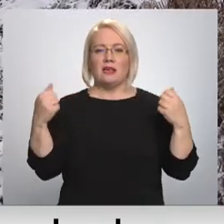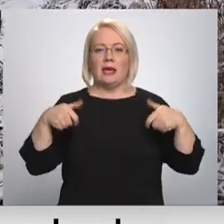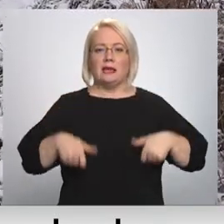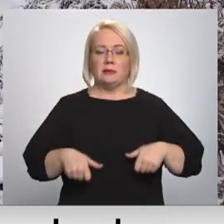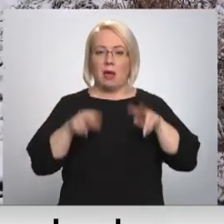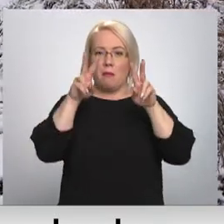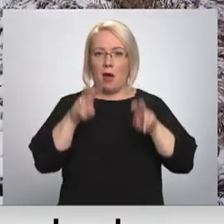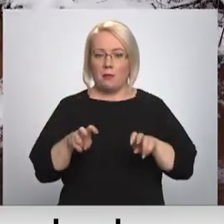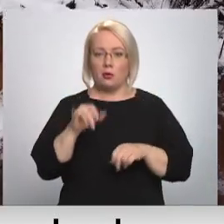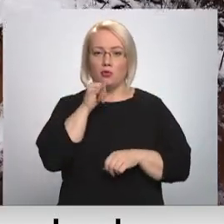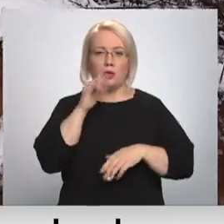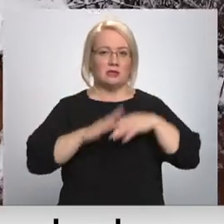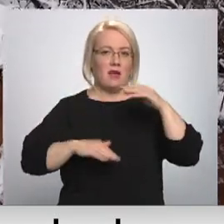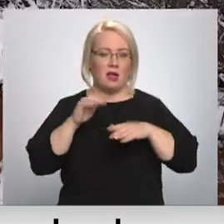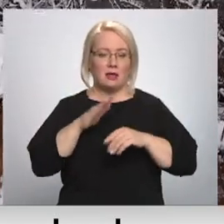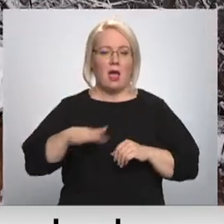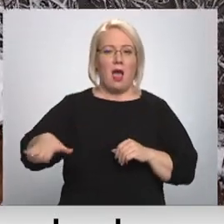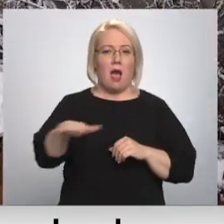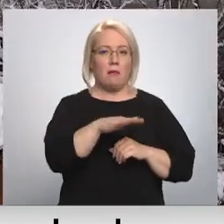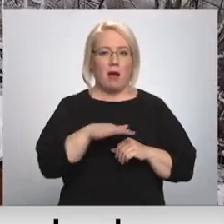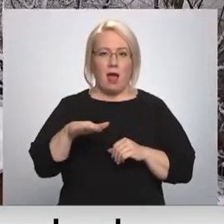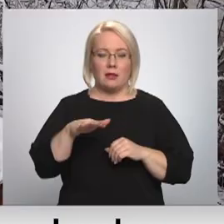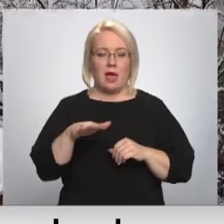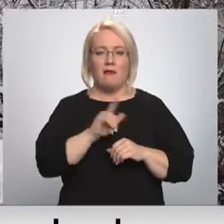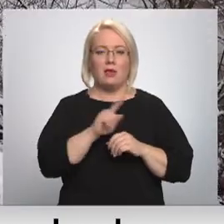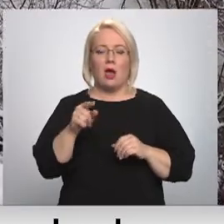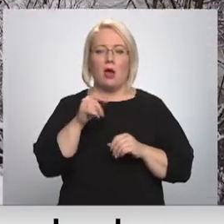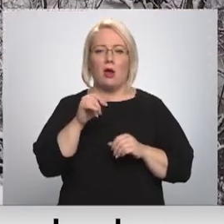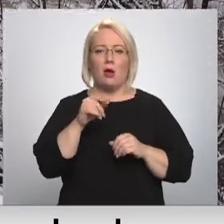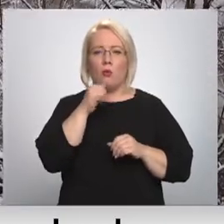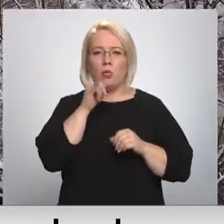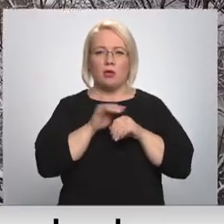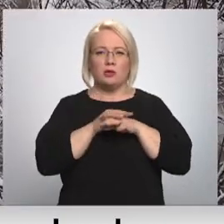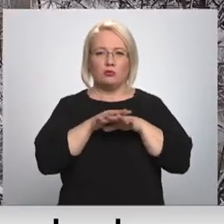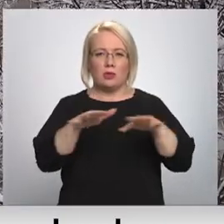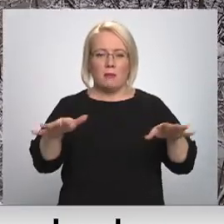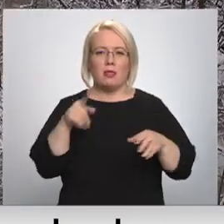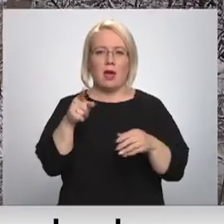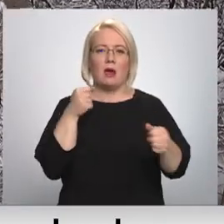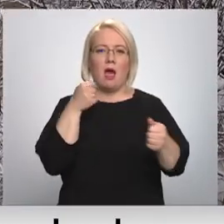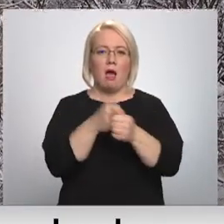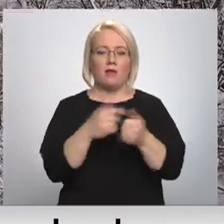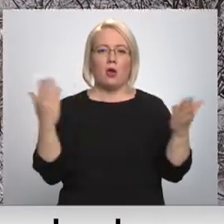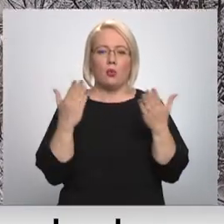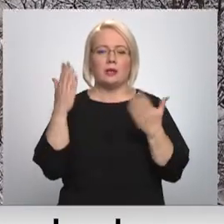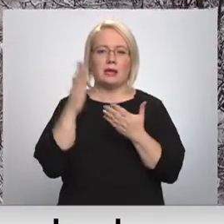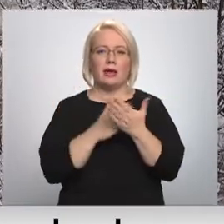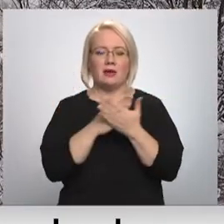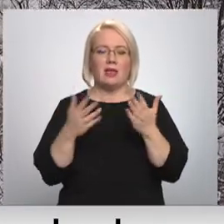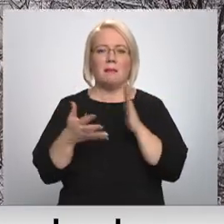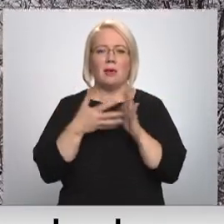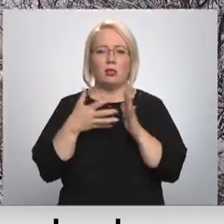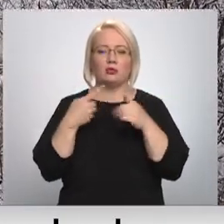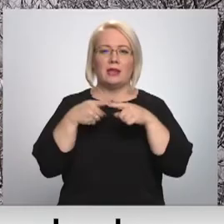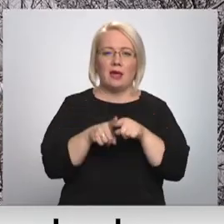pārbaudīt ūdens kvalitāti apkārtnesakās. Notikūdiņa izpūšana dabā tā ir avārija, kuras likvidācija trūks gan tehnikas,